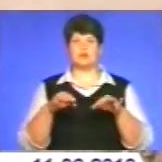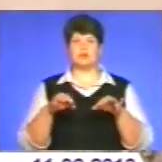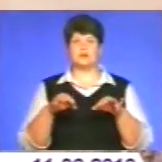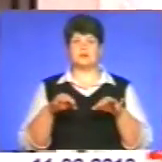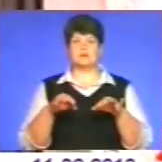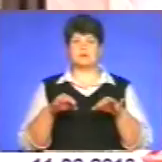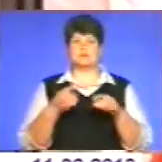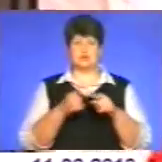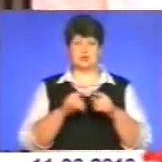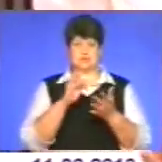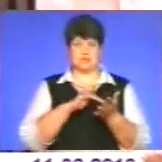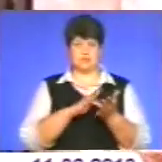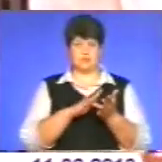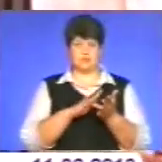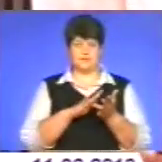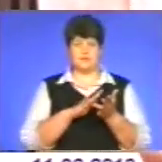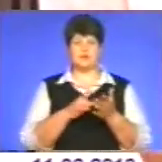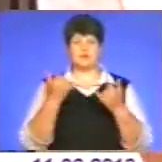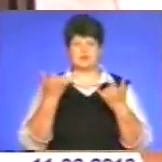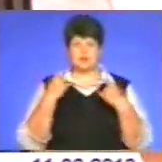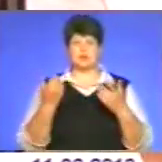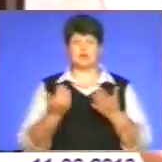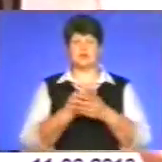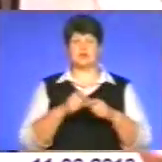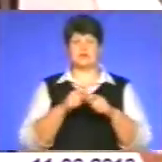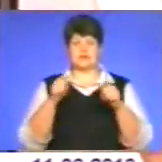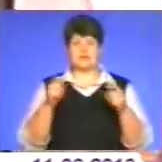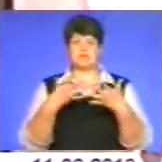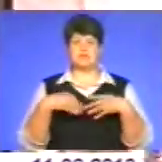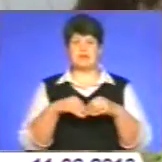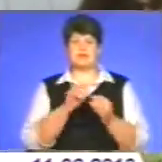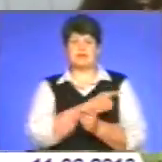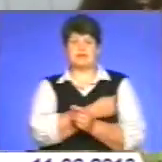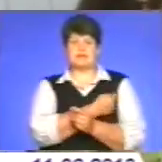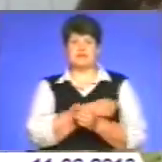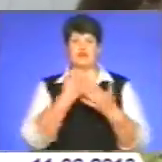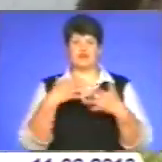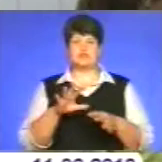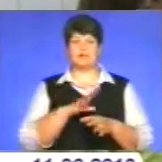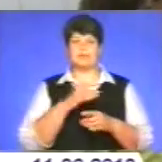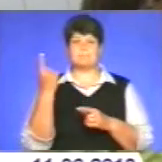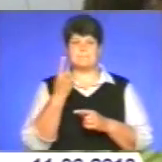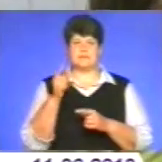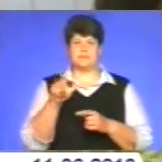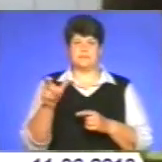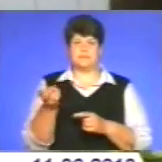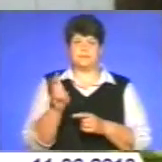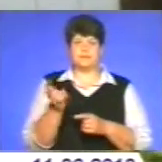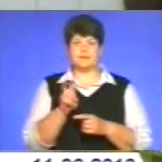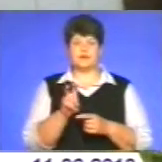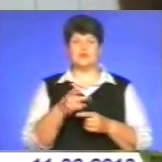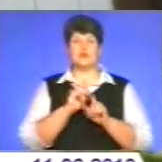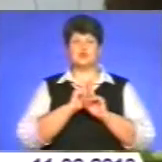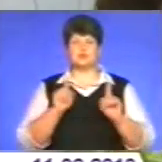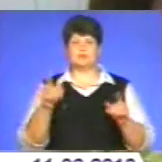центру. Сьогодні у ново відкритті амбулаторії загальної практики сімейної медицини уже були перші відвідувачі. Особливо багато